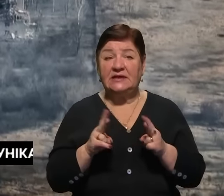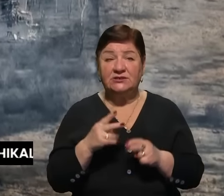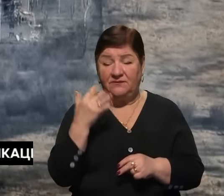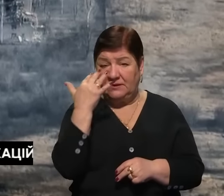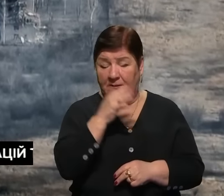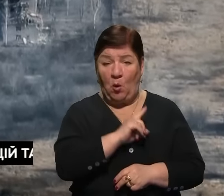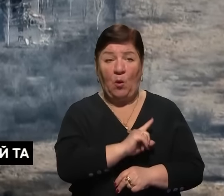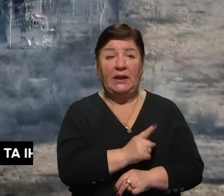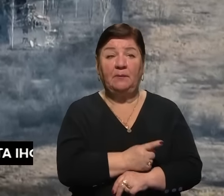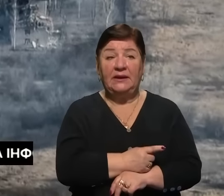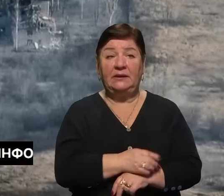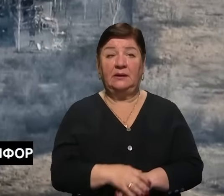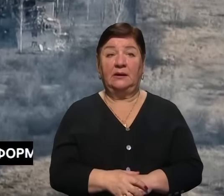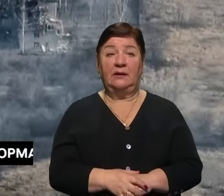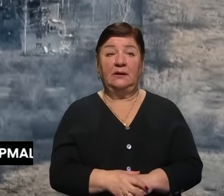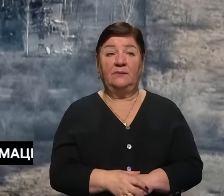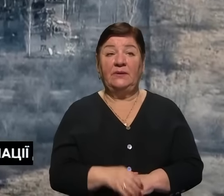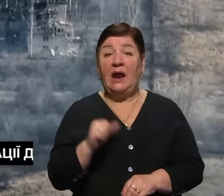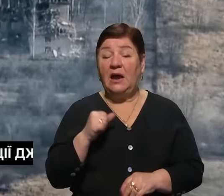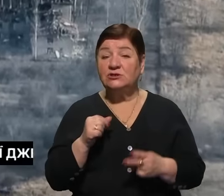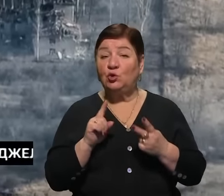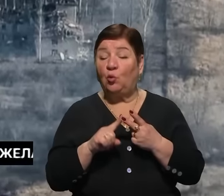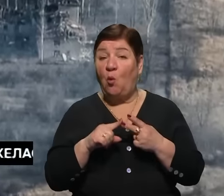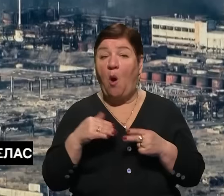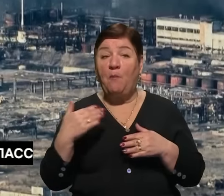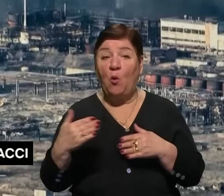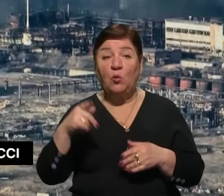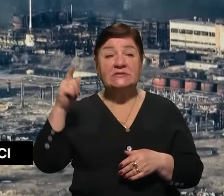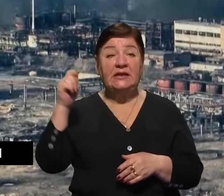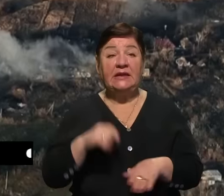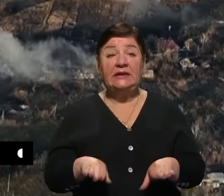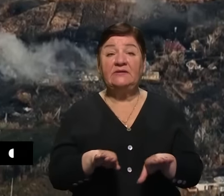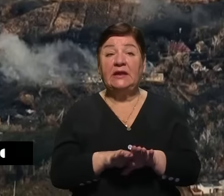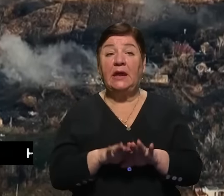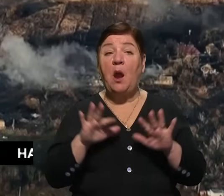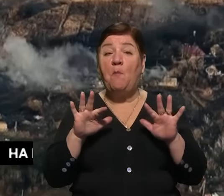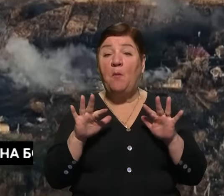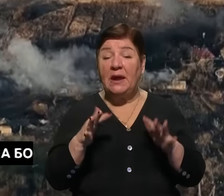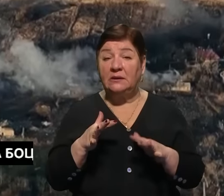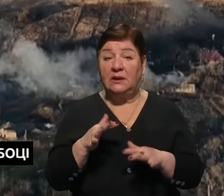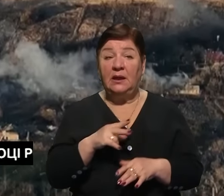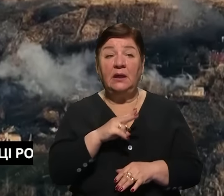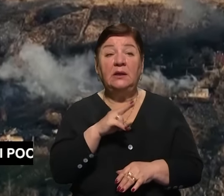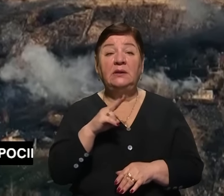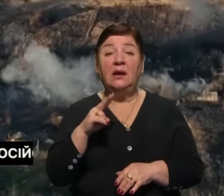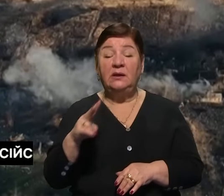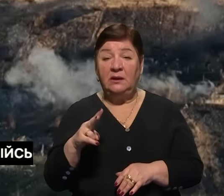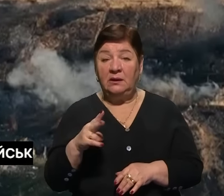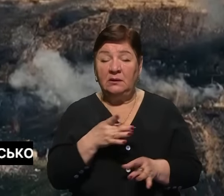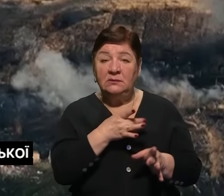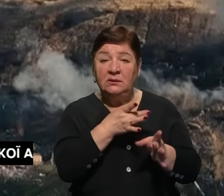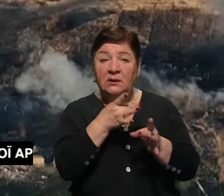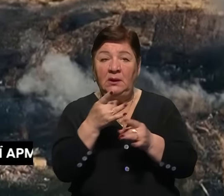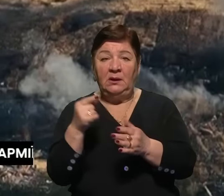укріплень, а з другого боку залітати в такі моменти, в які артилерія